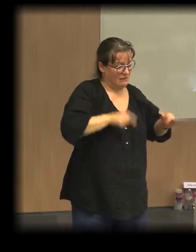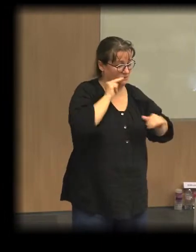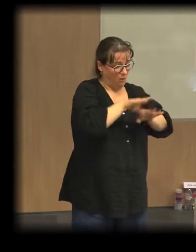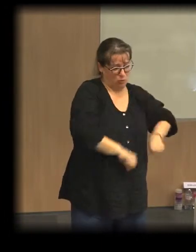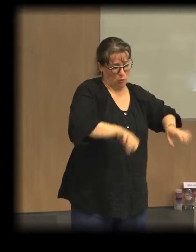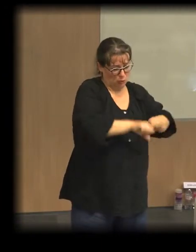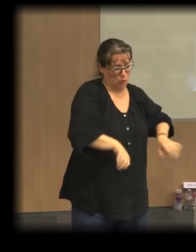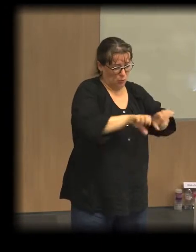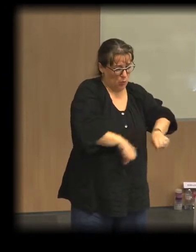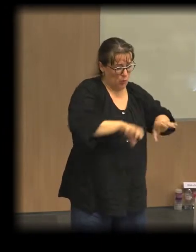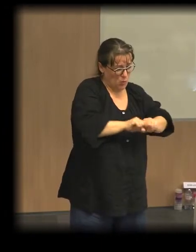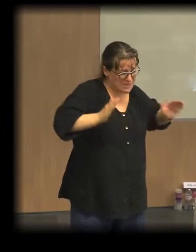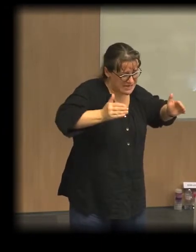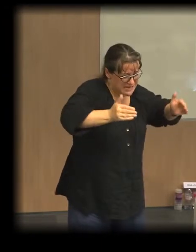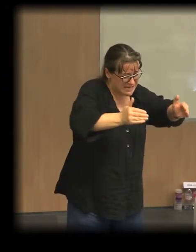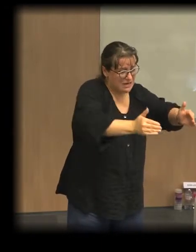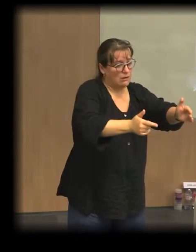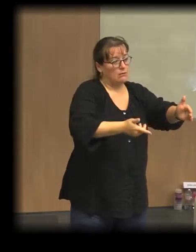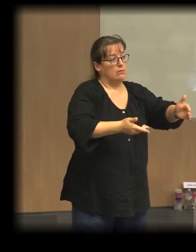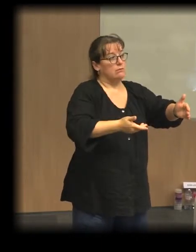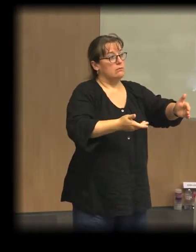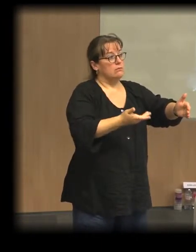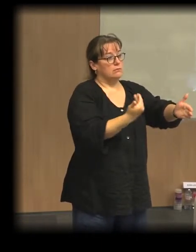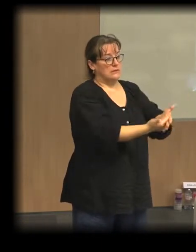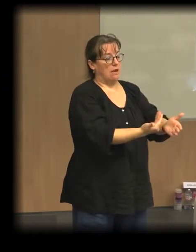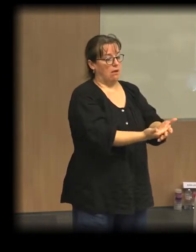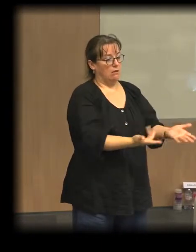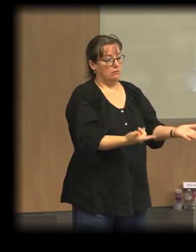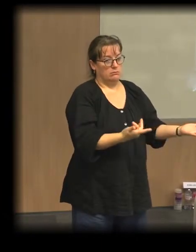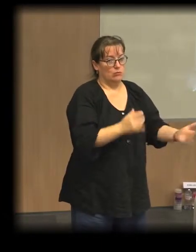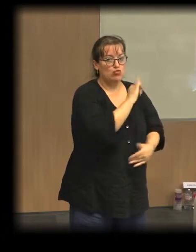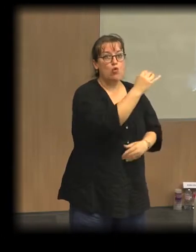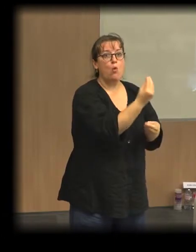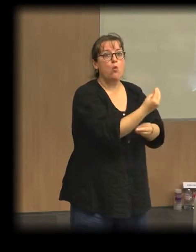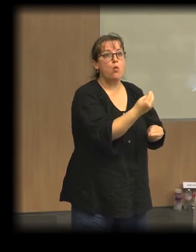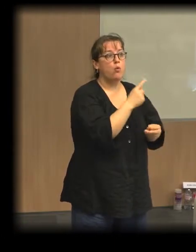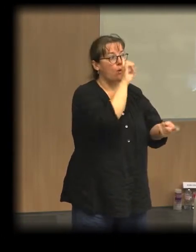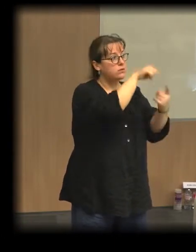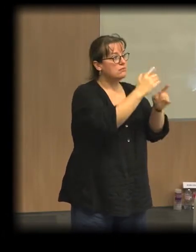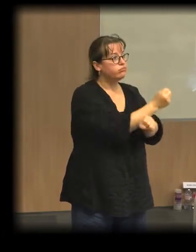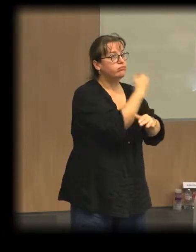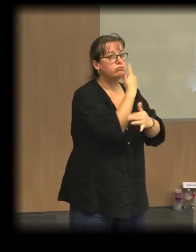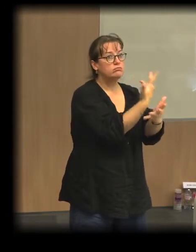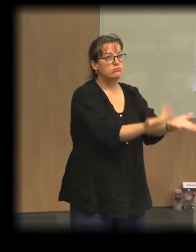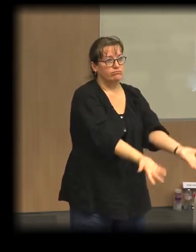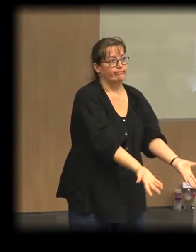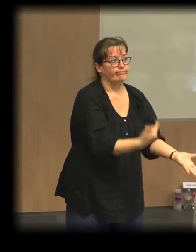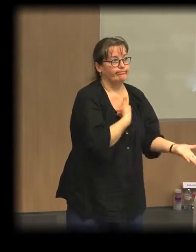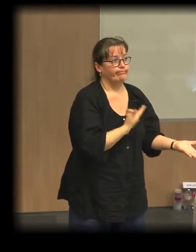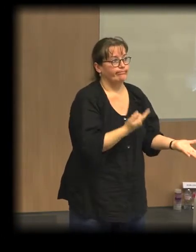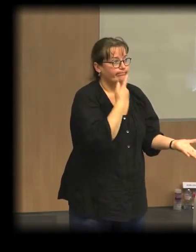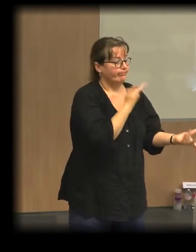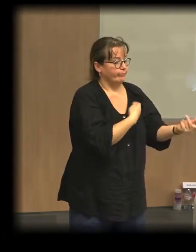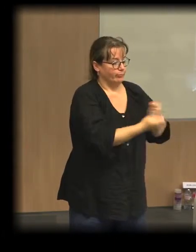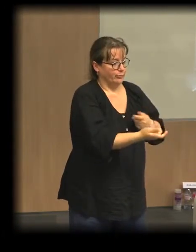dans un prisme productiviste et on voit bien que celui-ci n'arrive pas véritablement à reformer une